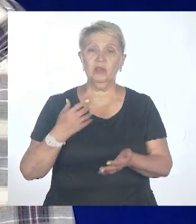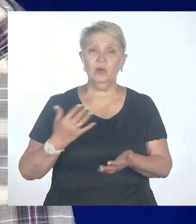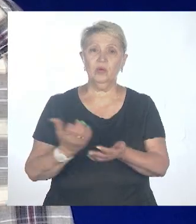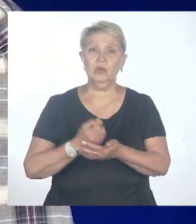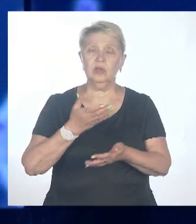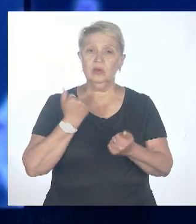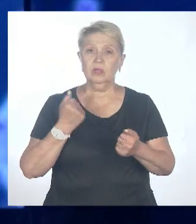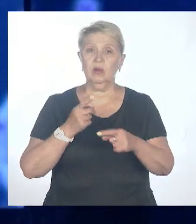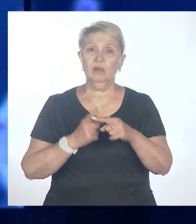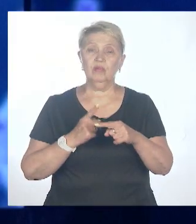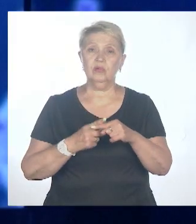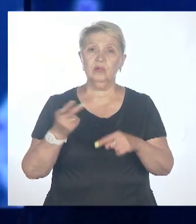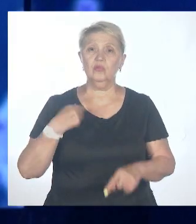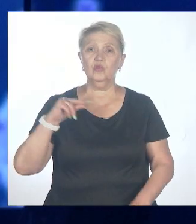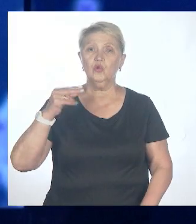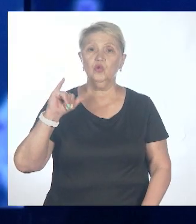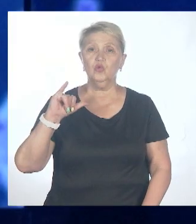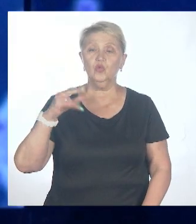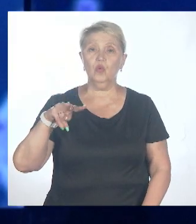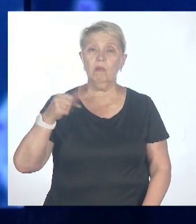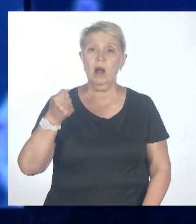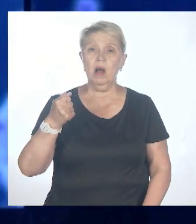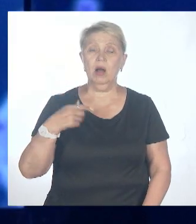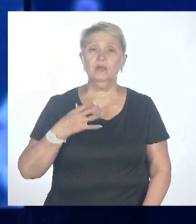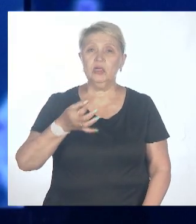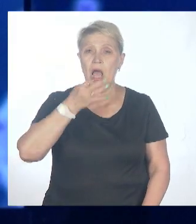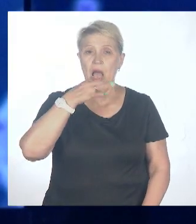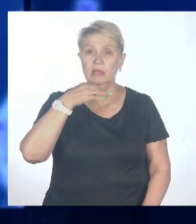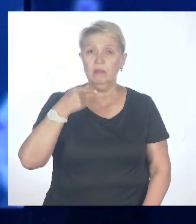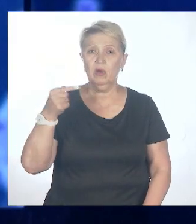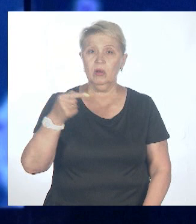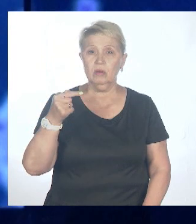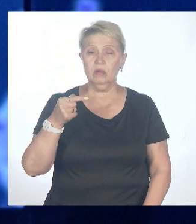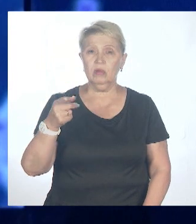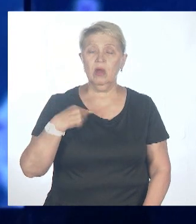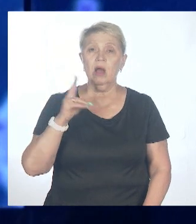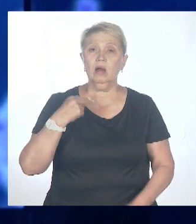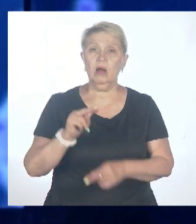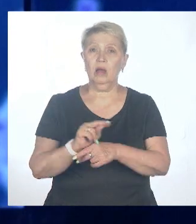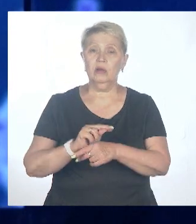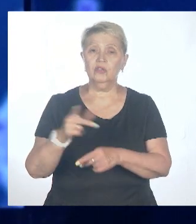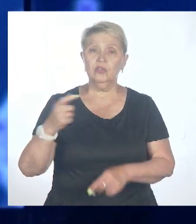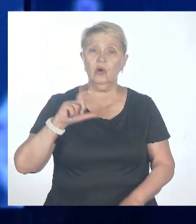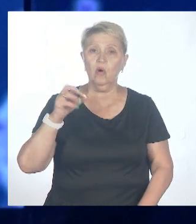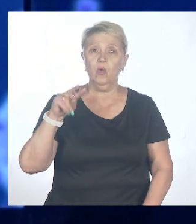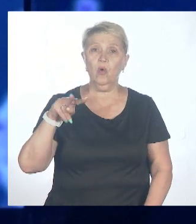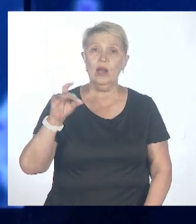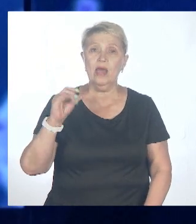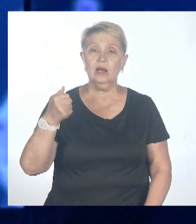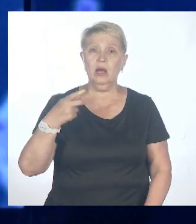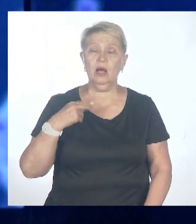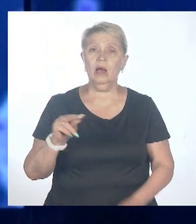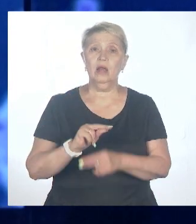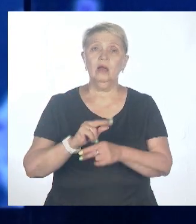например, та же чума, ну, прекрасно лечится антибиотиками, с ней проблем нет. Как лечить холеру? Мы тоже более-менее представляем. Ответ никак. Мы просто